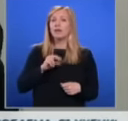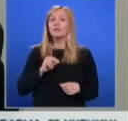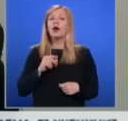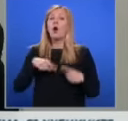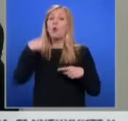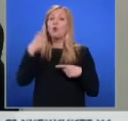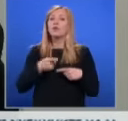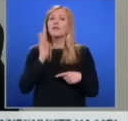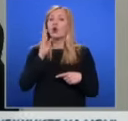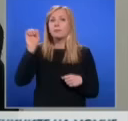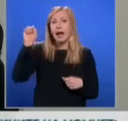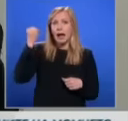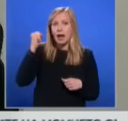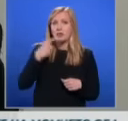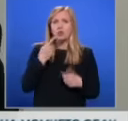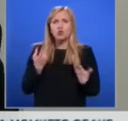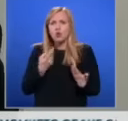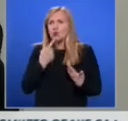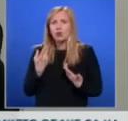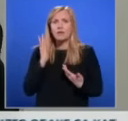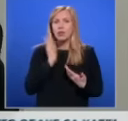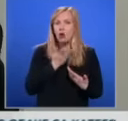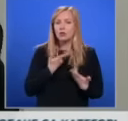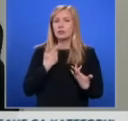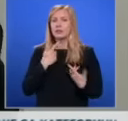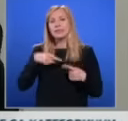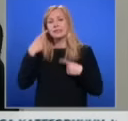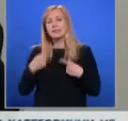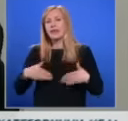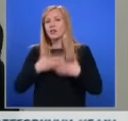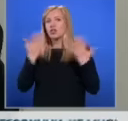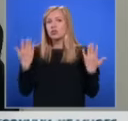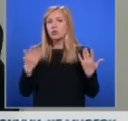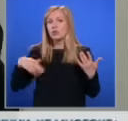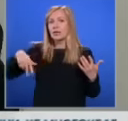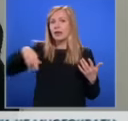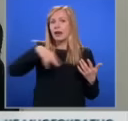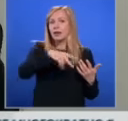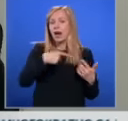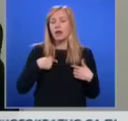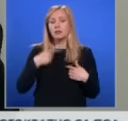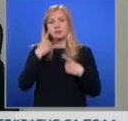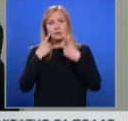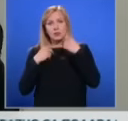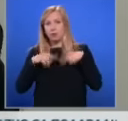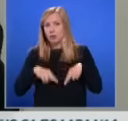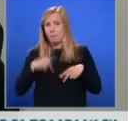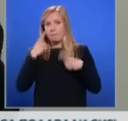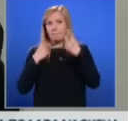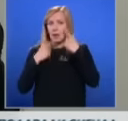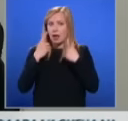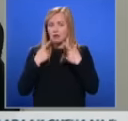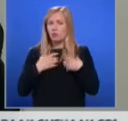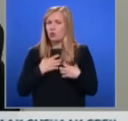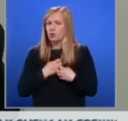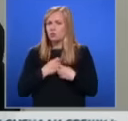гарата. Аз я питах, защо? Защо? На следващата сутрин тръгнаха. Аз плаках. Бях много тъжен. А и